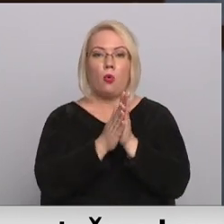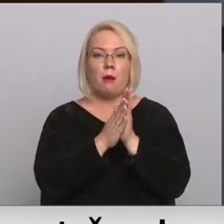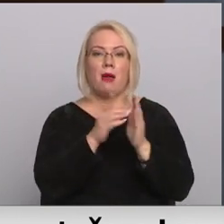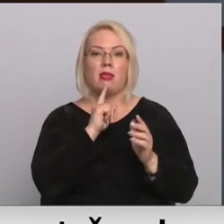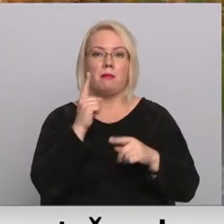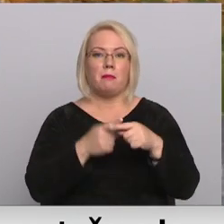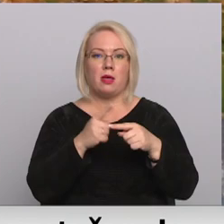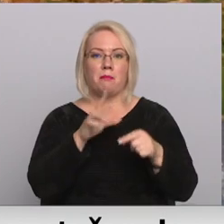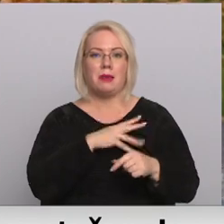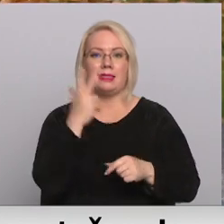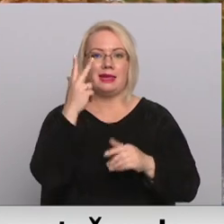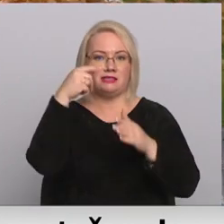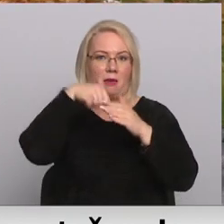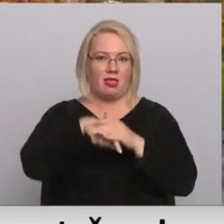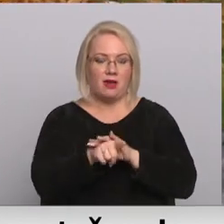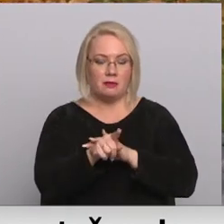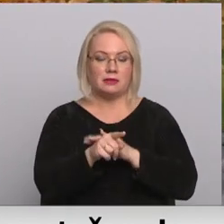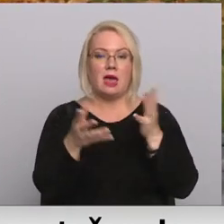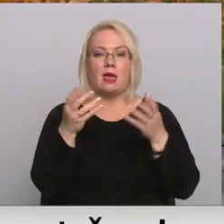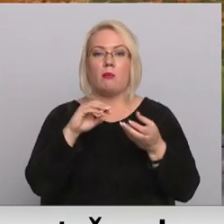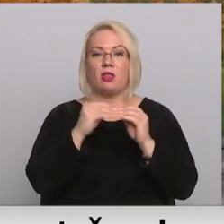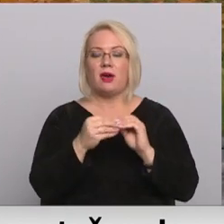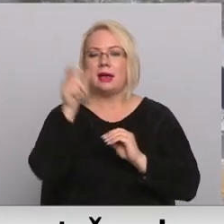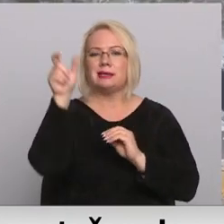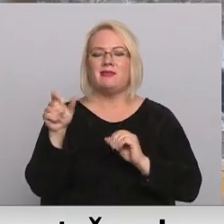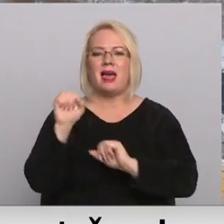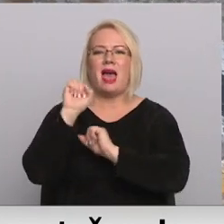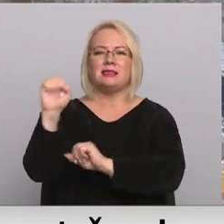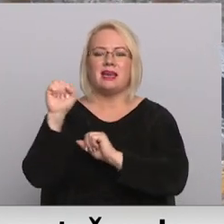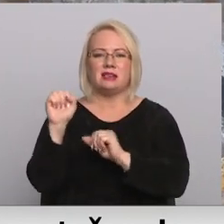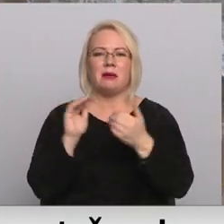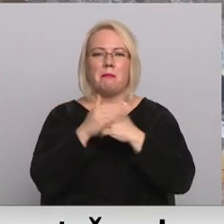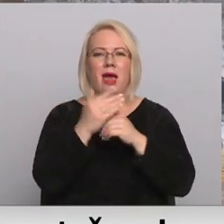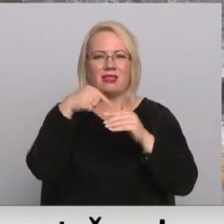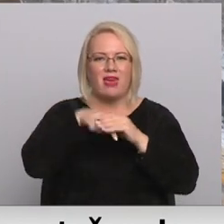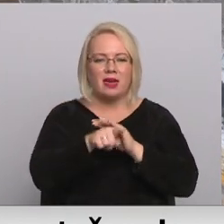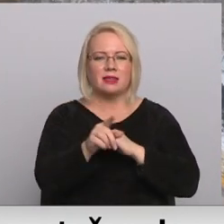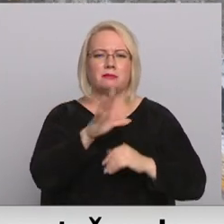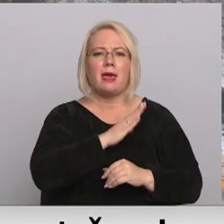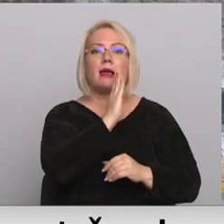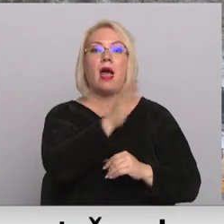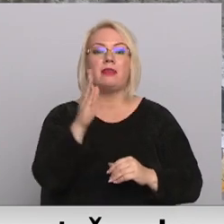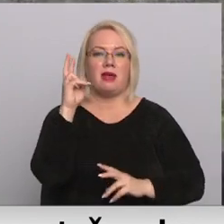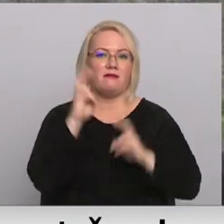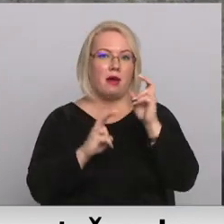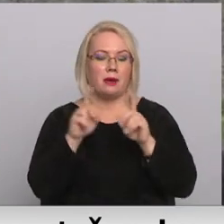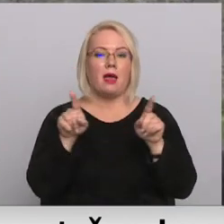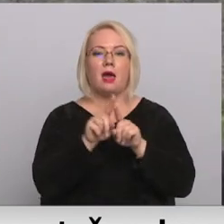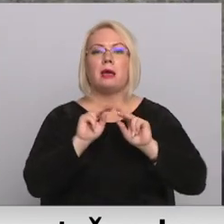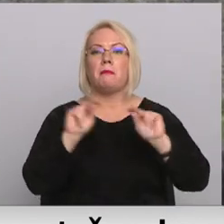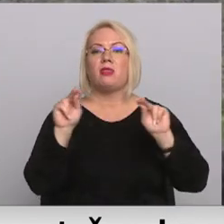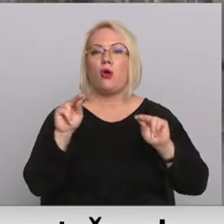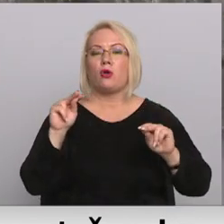Trīs jāpūp. Ņemot vērā, ka civilās aizsardzības patvertnes, padomu laikos bija vai katrai rūpnīcē, kā arī pedagoģijas